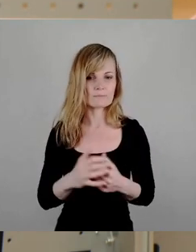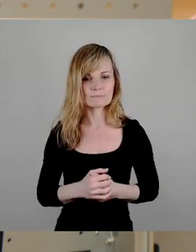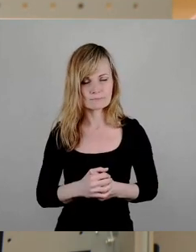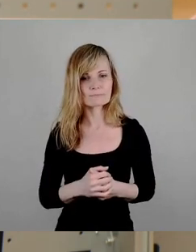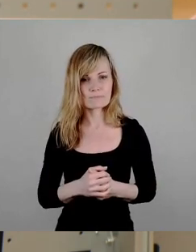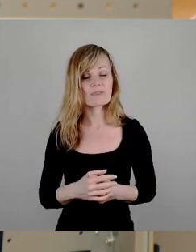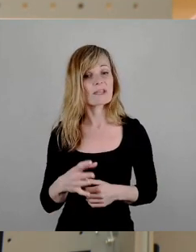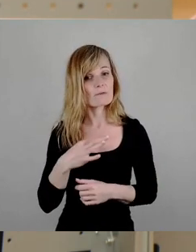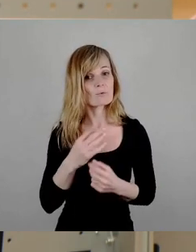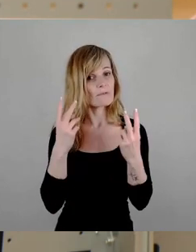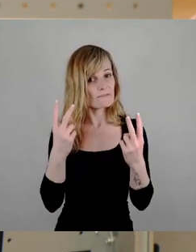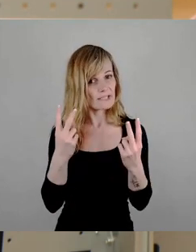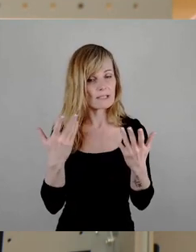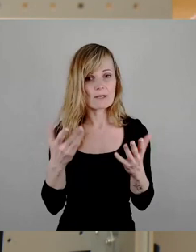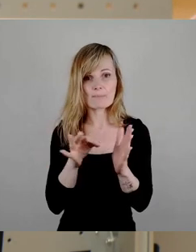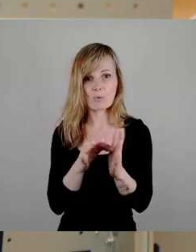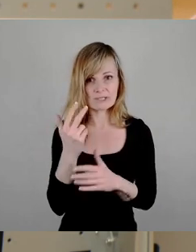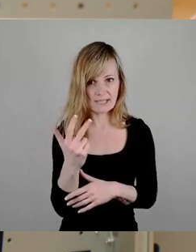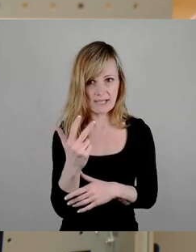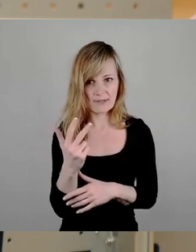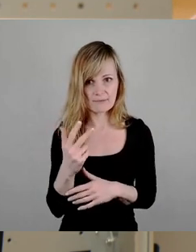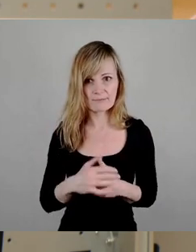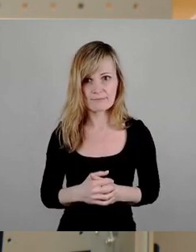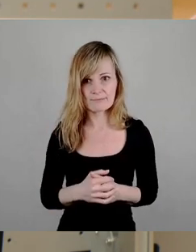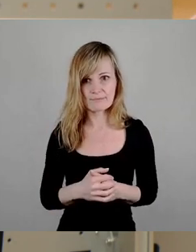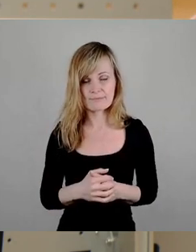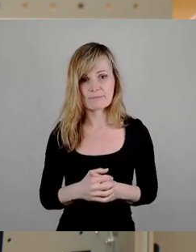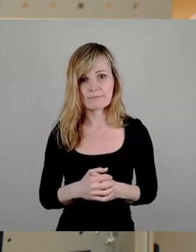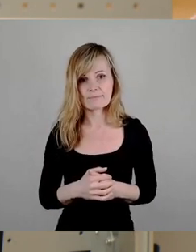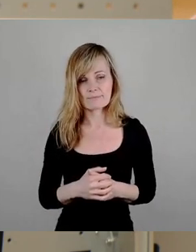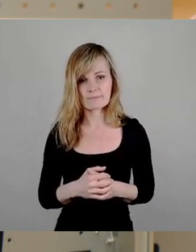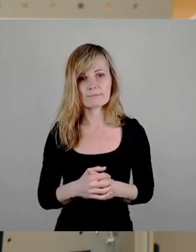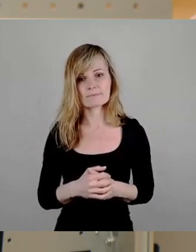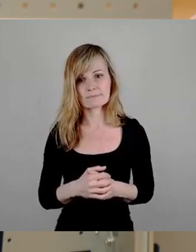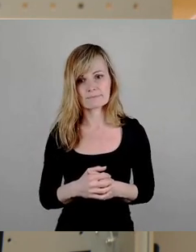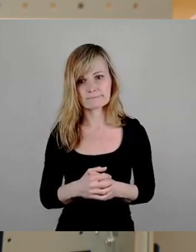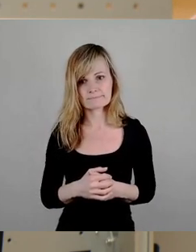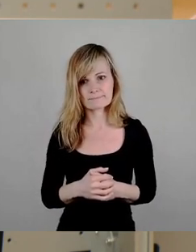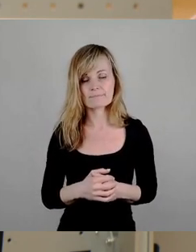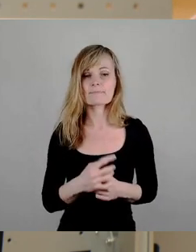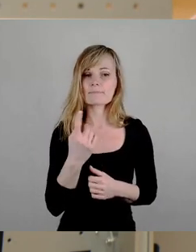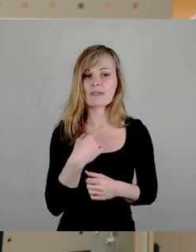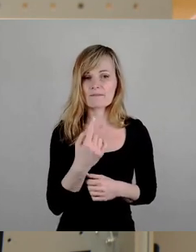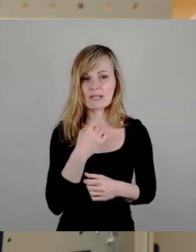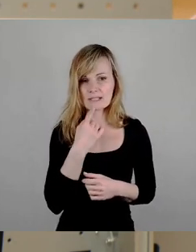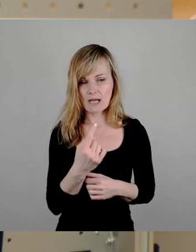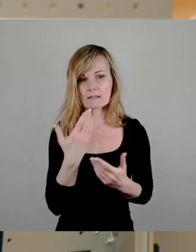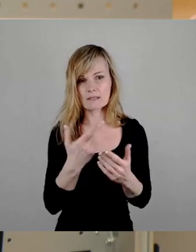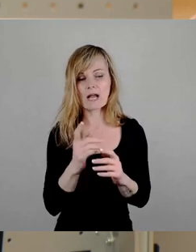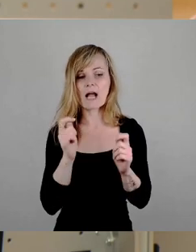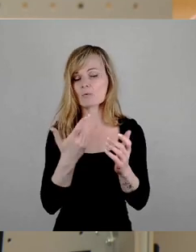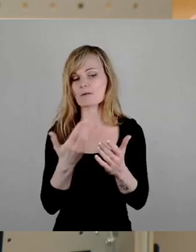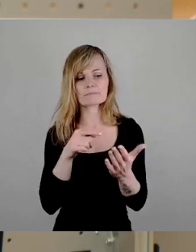Entscheidend ist aber jetzt für uns der Punkt 3. Entscheidend ist aber für uns der Punkt 3, wo der Antrag sagt,